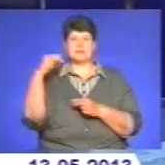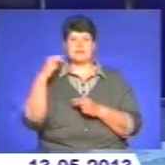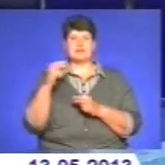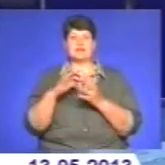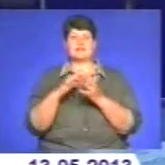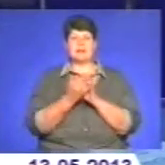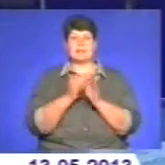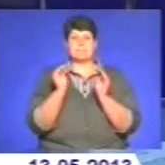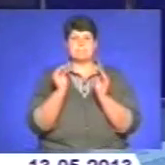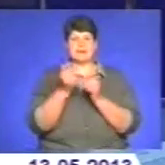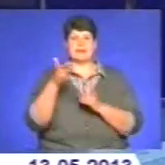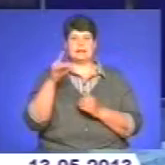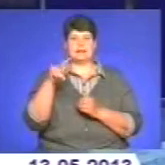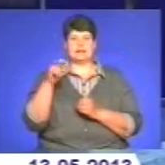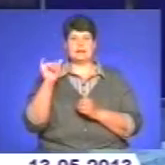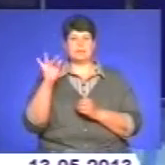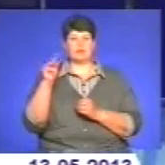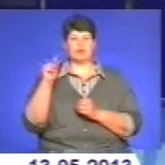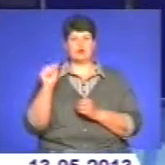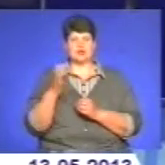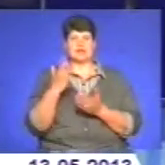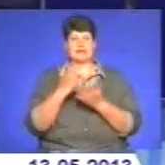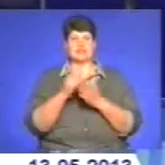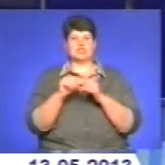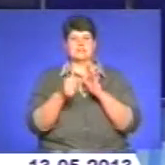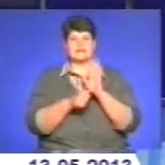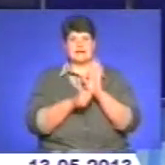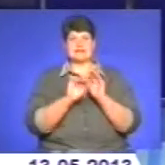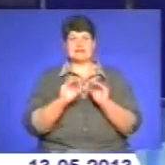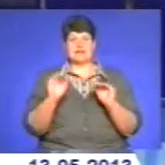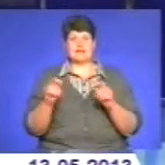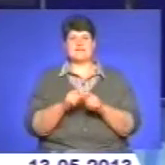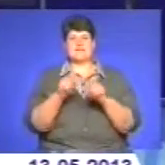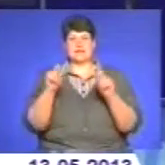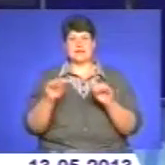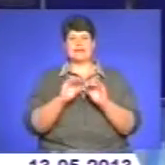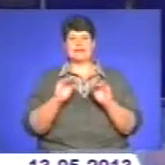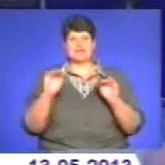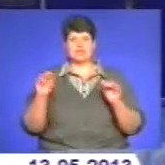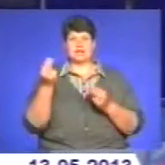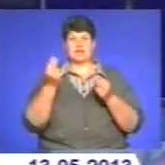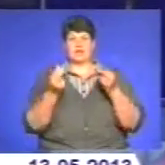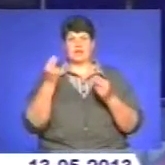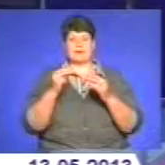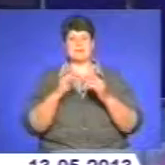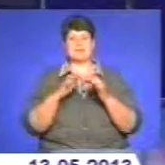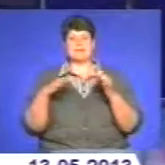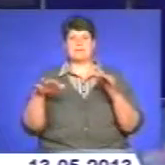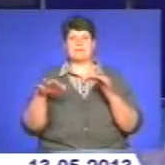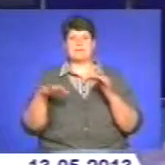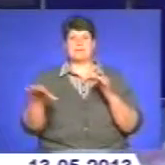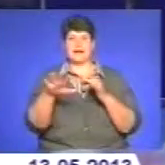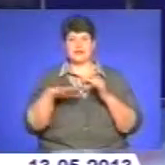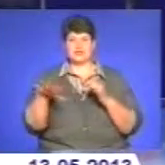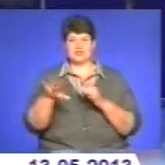Глибочок з Баразького району, де проживає 16 дітей, відкрили дитячий ігровий майданчик. На святі у сільської малечі побували